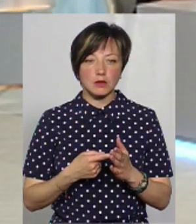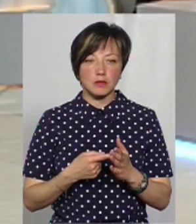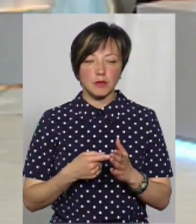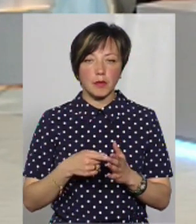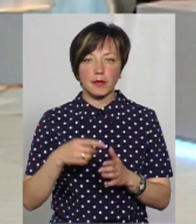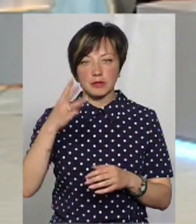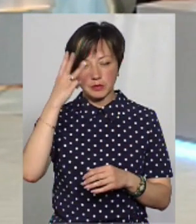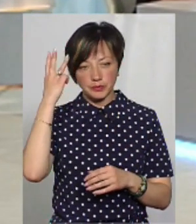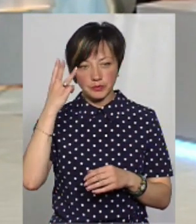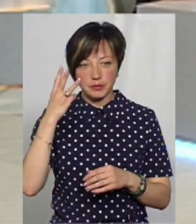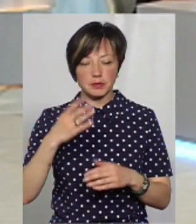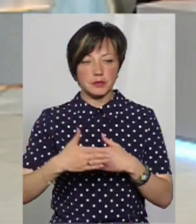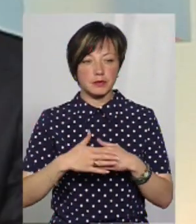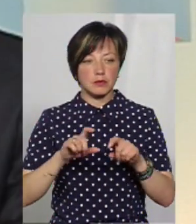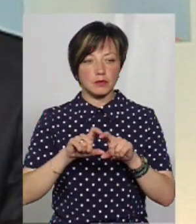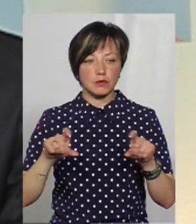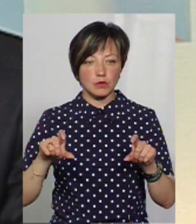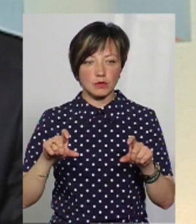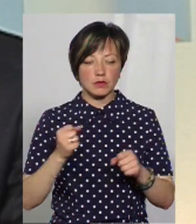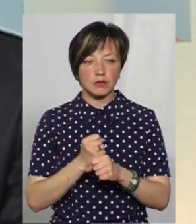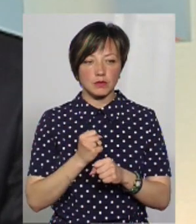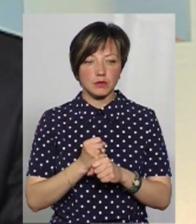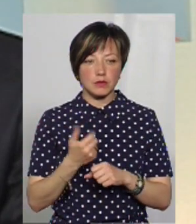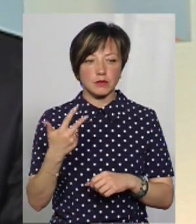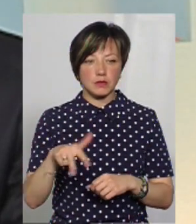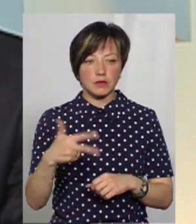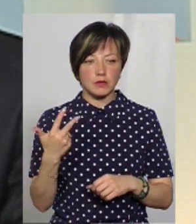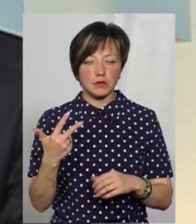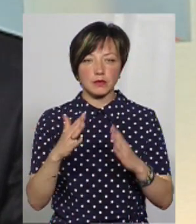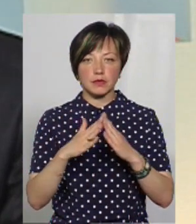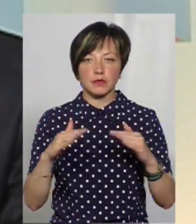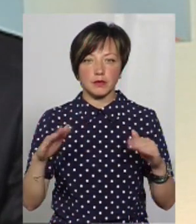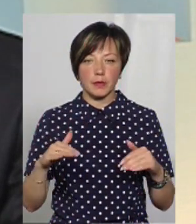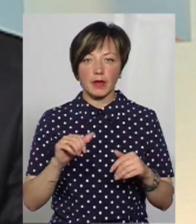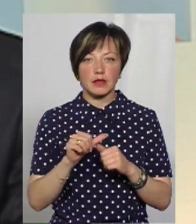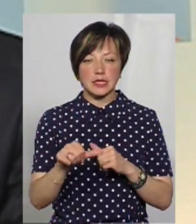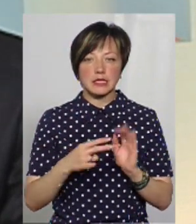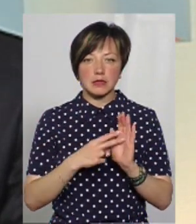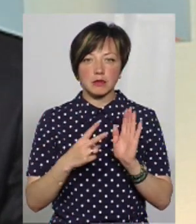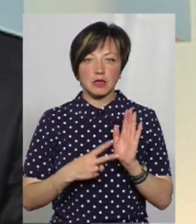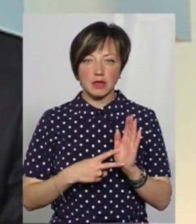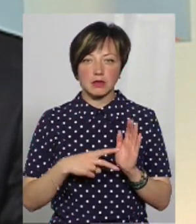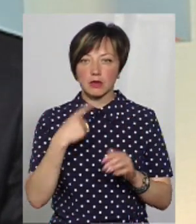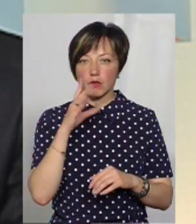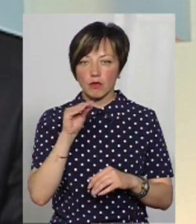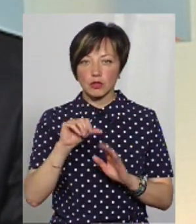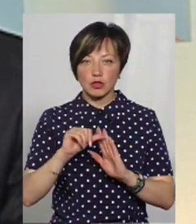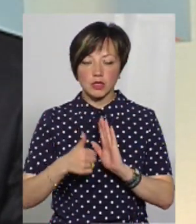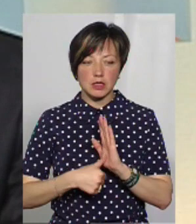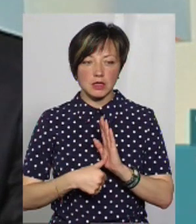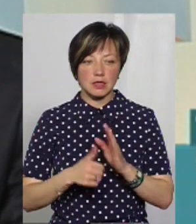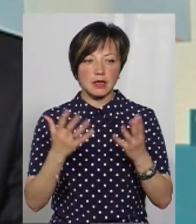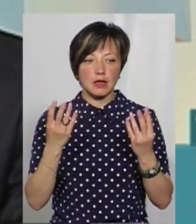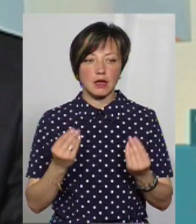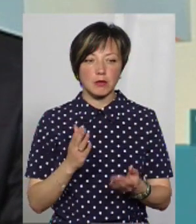В місті Хмельницькому при школах буде функціонувати 33 табори, з них 17 мовних і 16